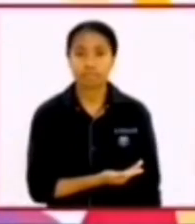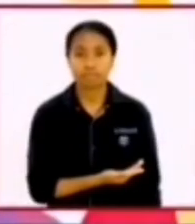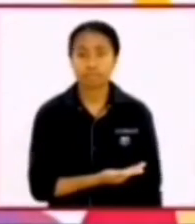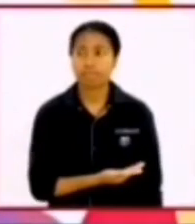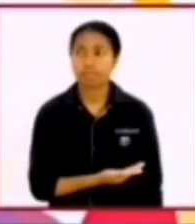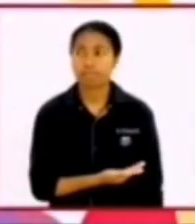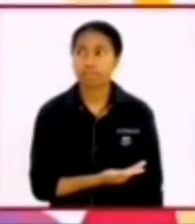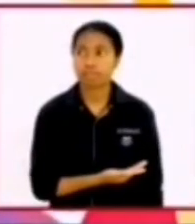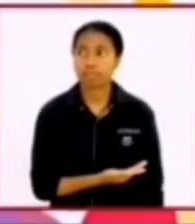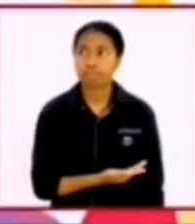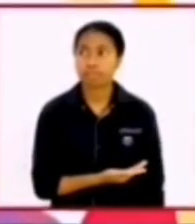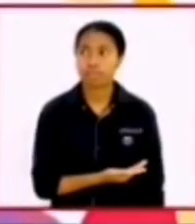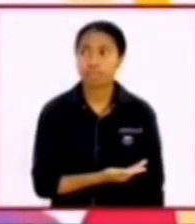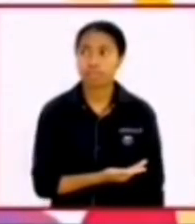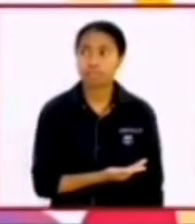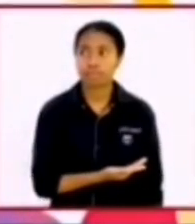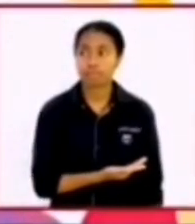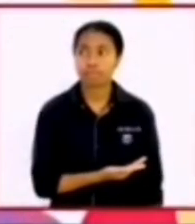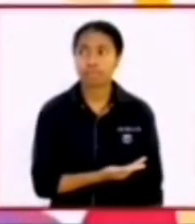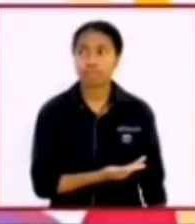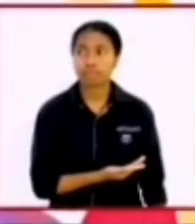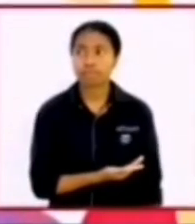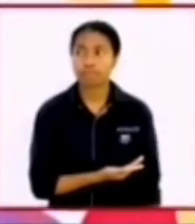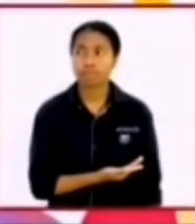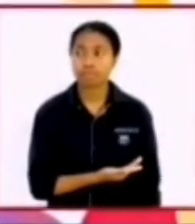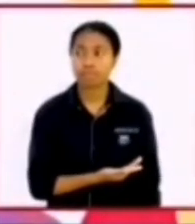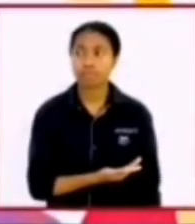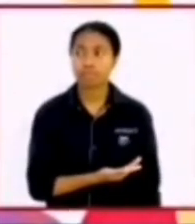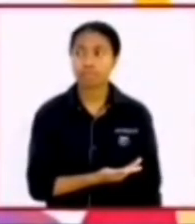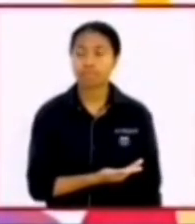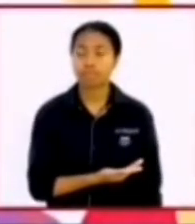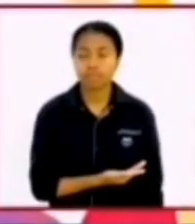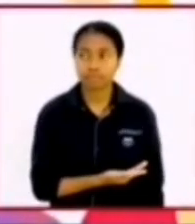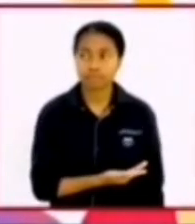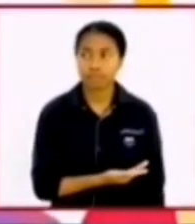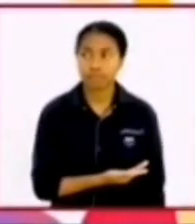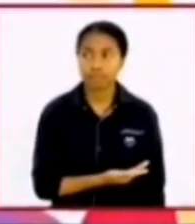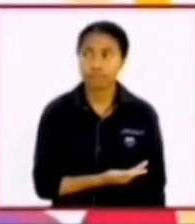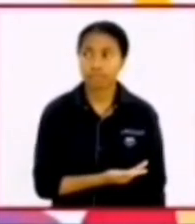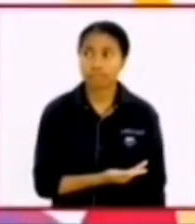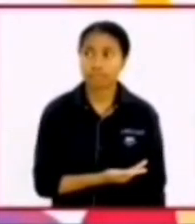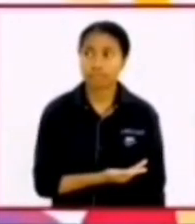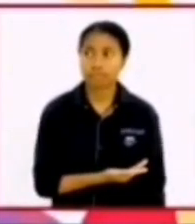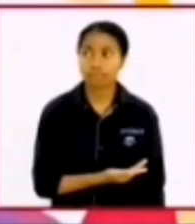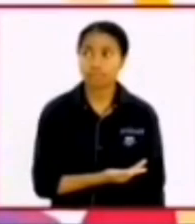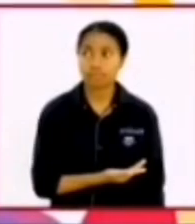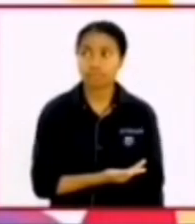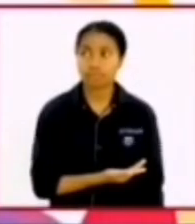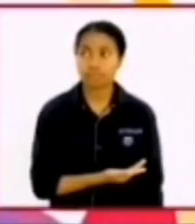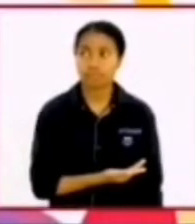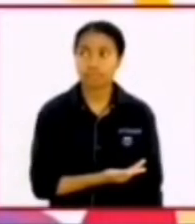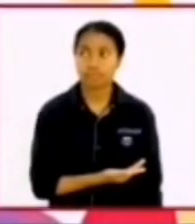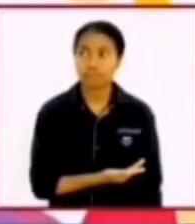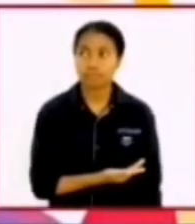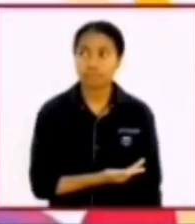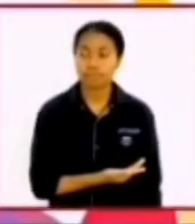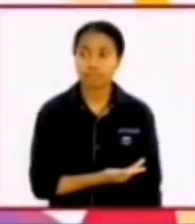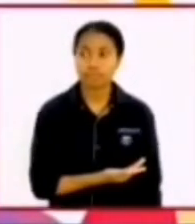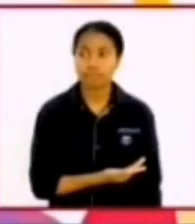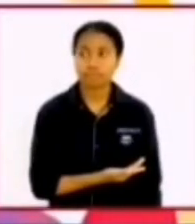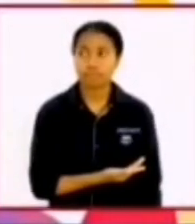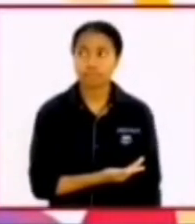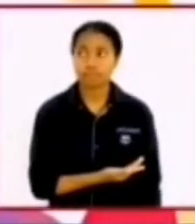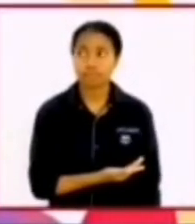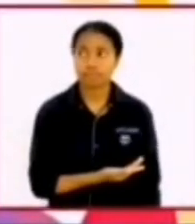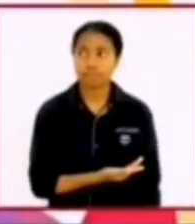isi 5 roti dan 2 ikan dalam tangan Yesus memberi makan ribuan orang tergantung di tangan siapa paku-paku dalam tanganku menghasilkan